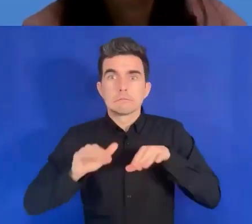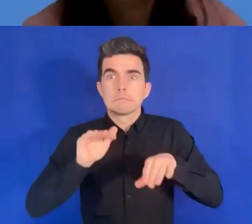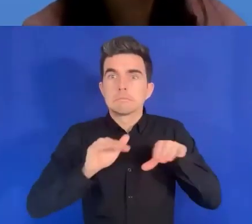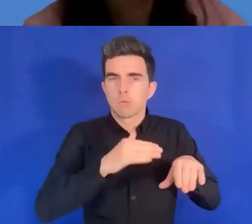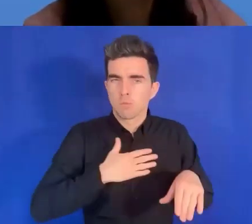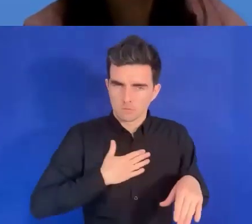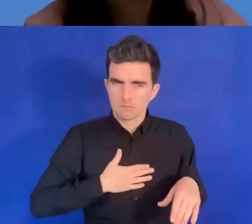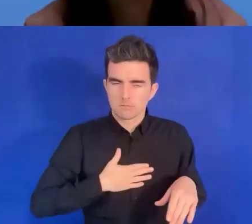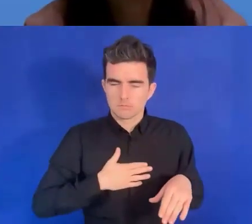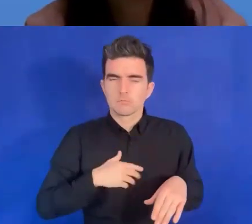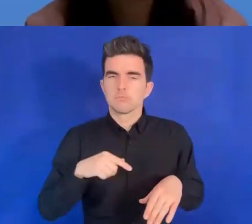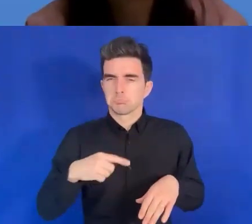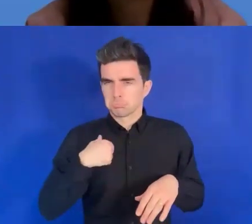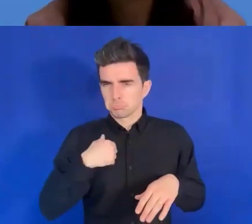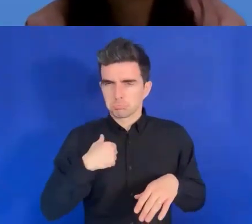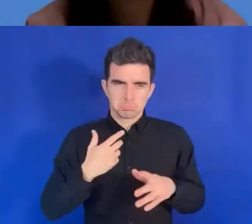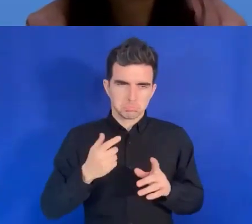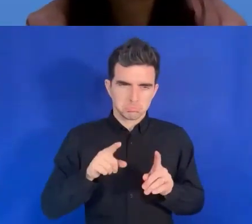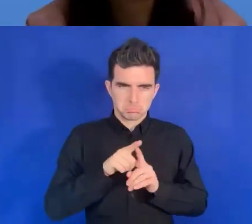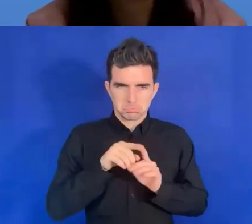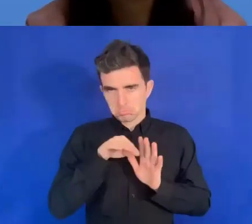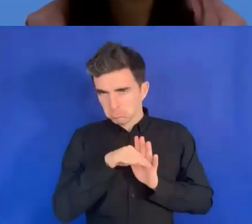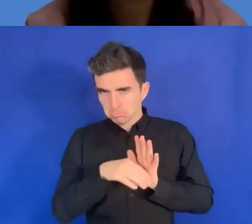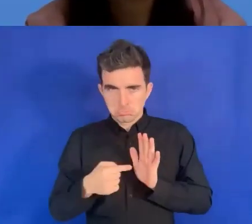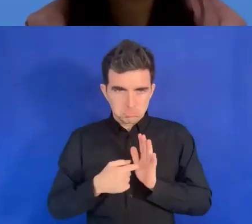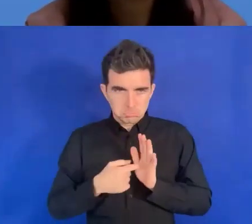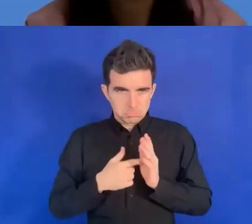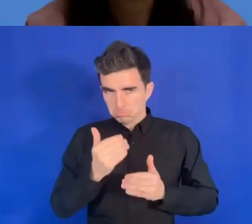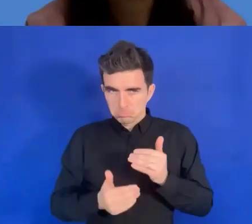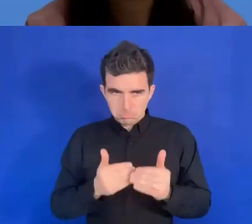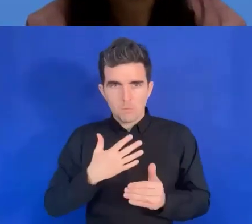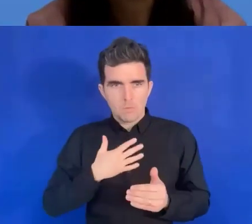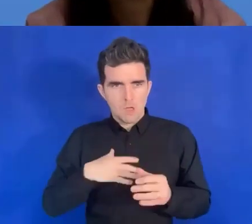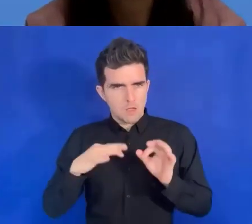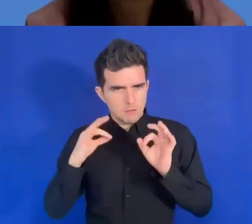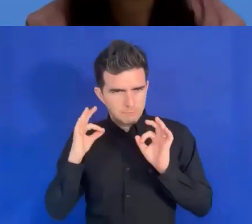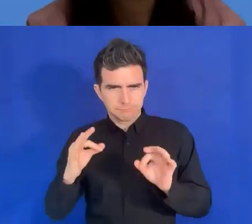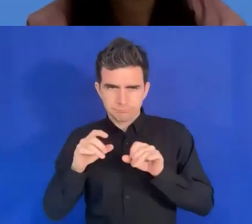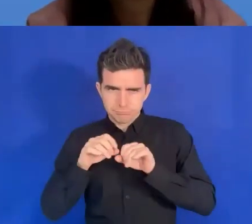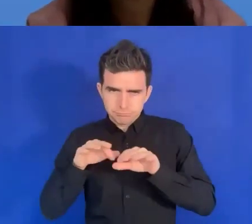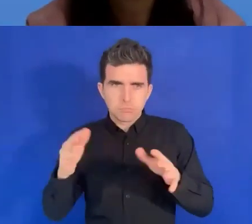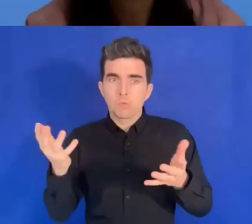est de s'assurer que personne ne soit laissé pour compte.